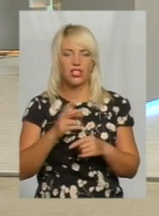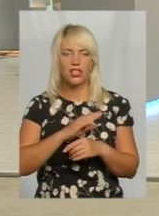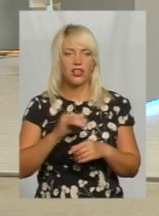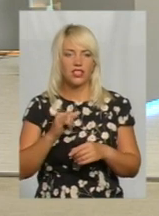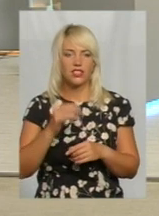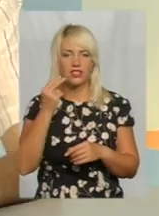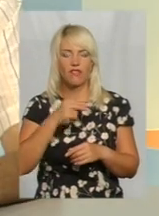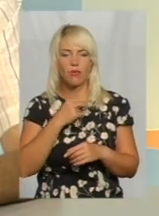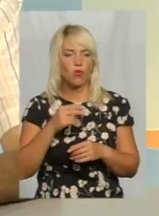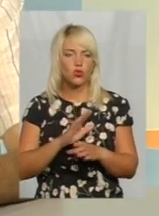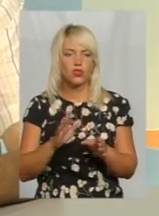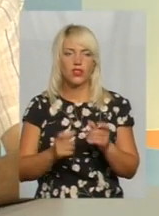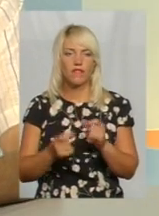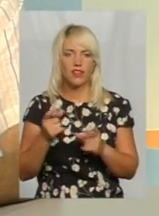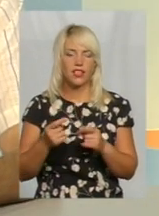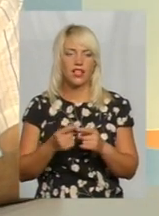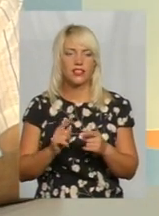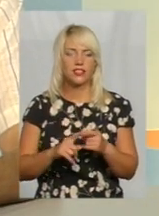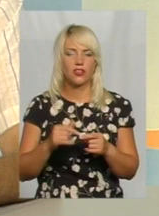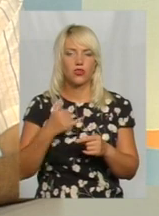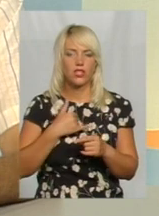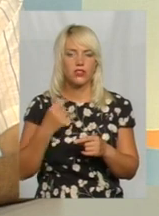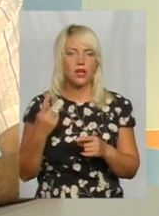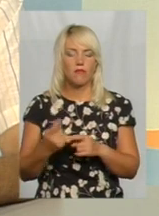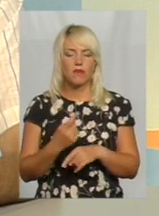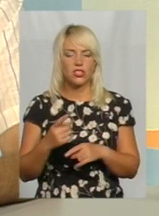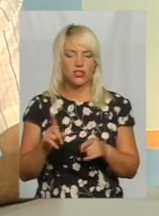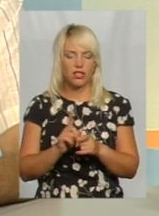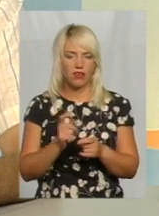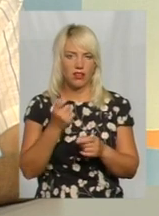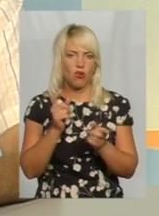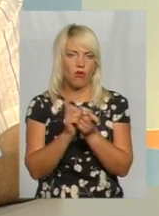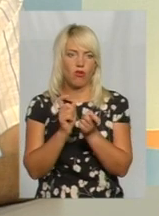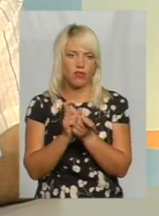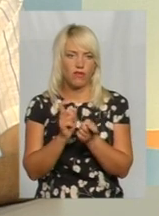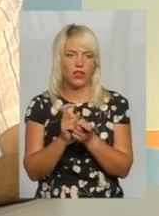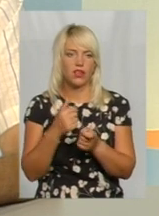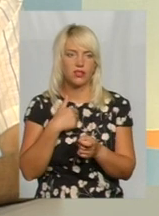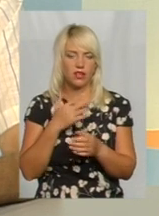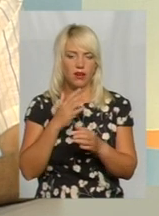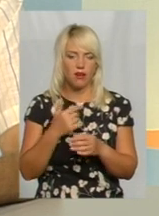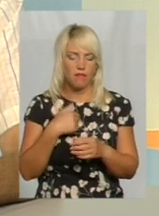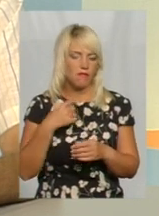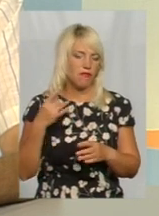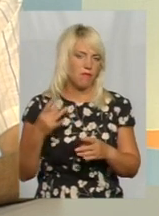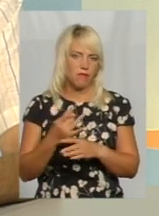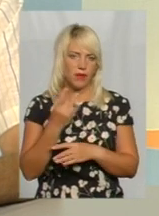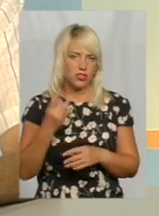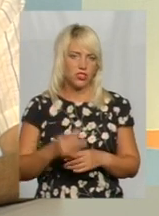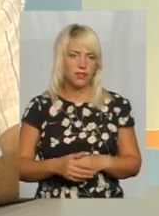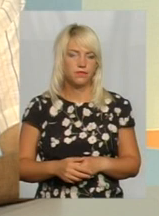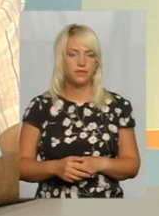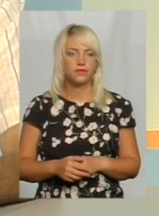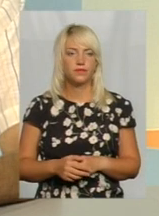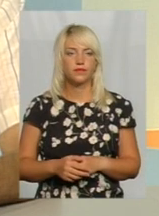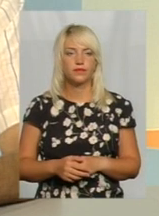і слава Богу, що не виникало. Це перший в нас, перший лісорубний квиток, і ми тільки це будемо рахувати на першій роботі, і